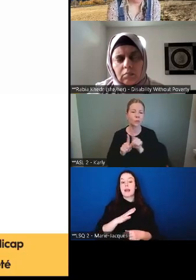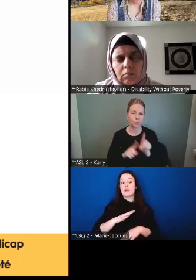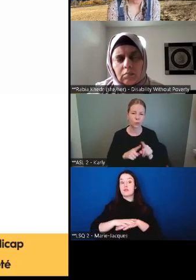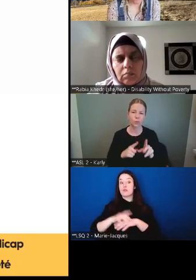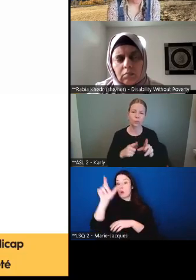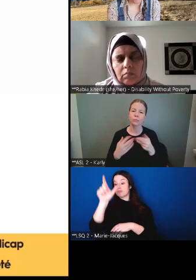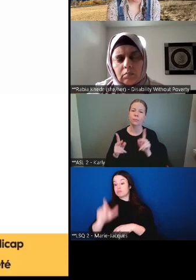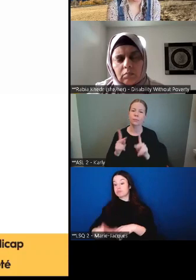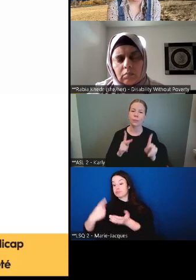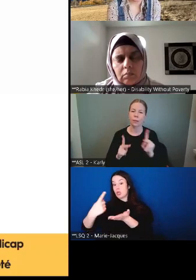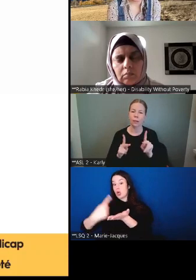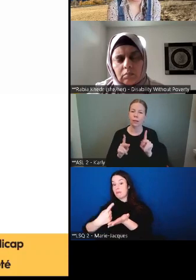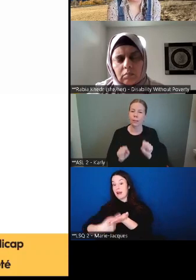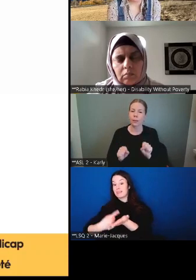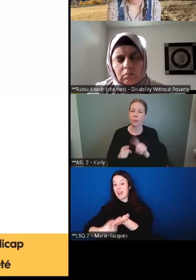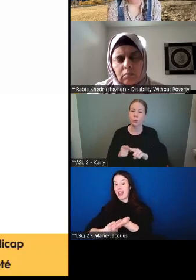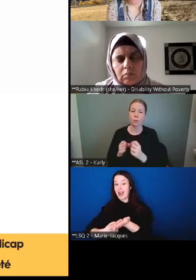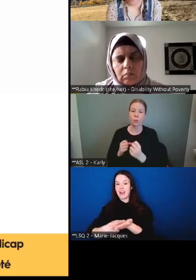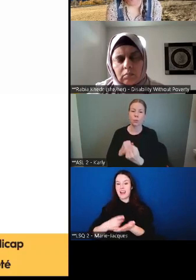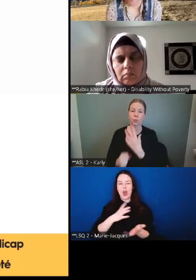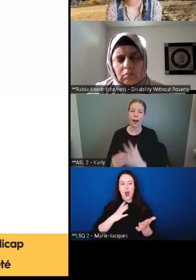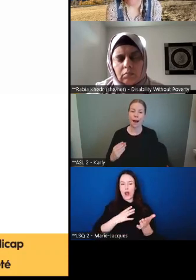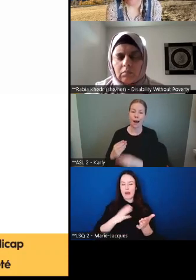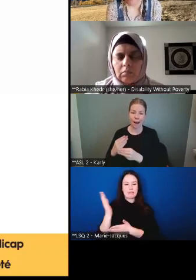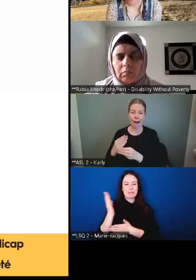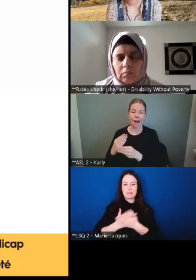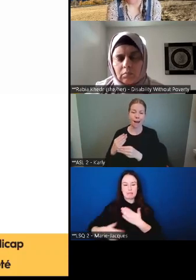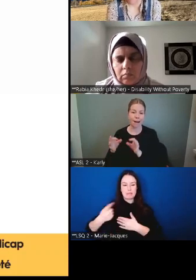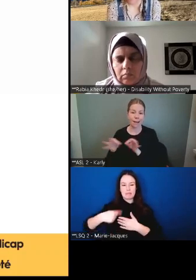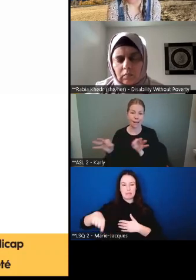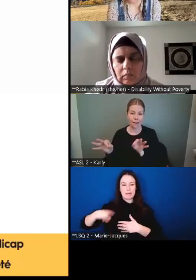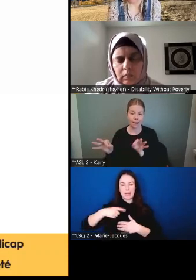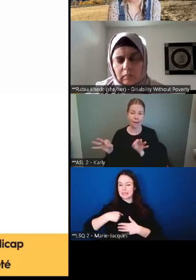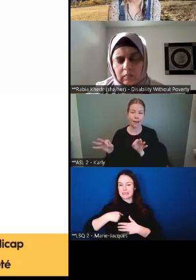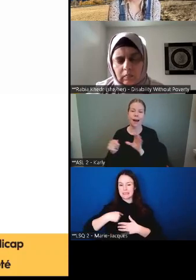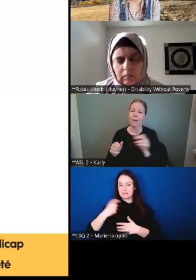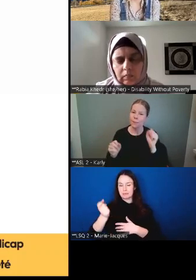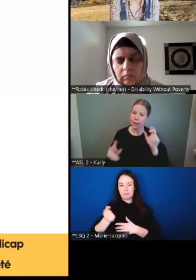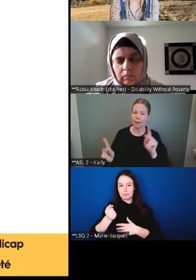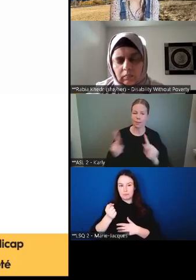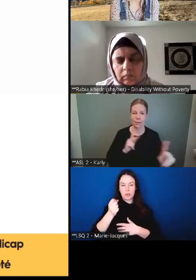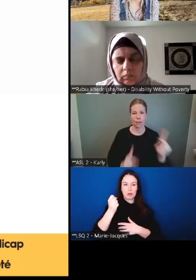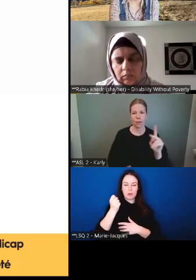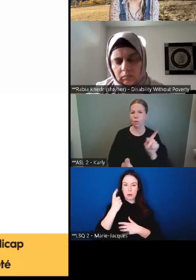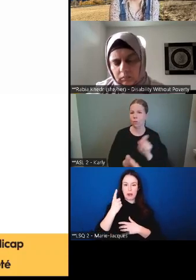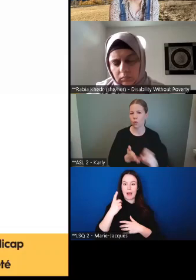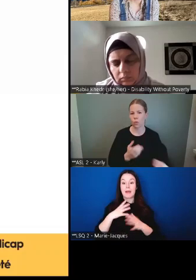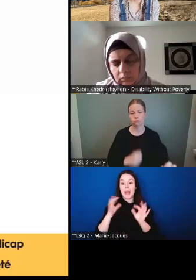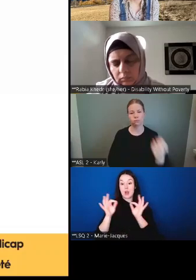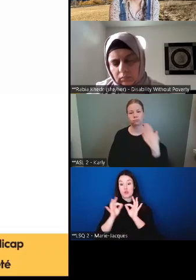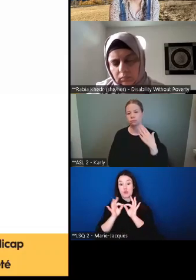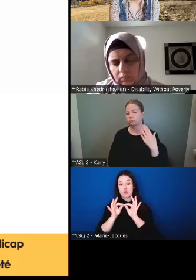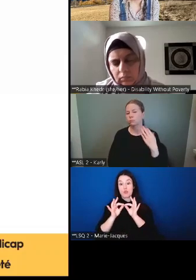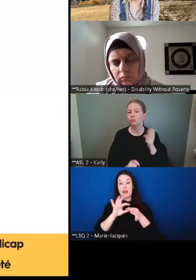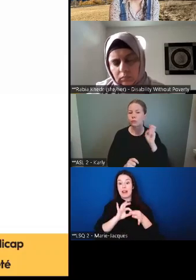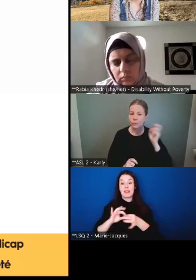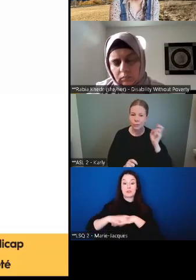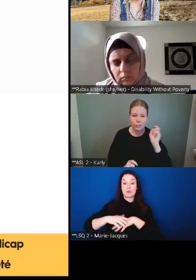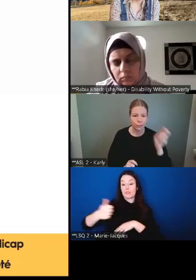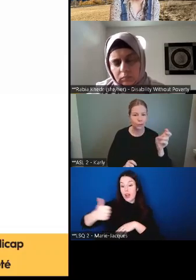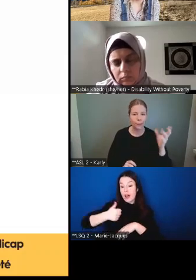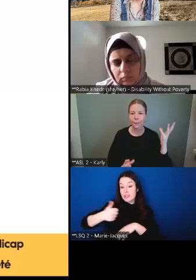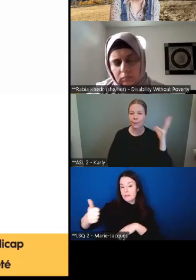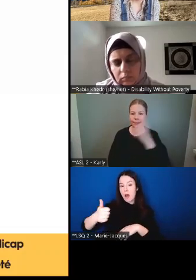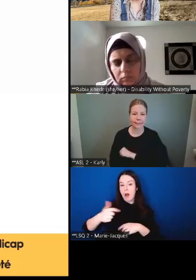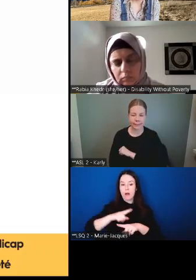que ce que nous n'avions pas capté dans les réponses oui ou non étaient les coûts liés au transport ou à la mobilité.